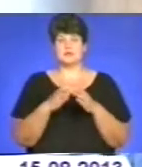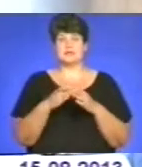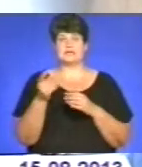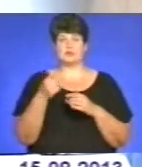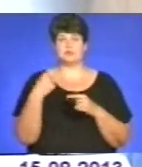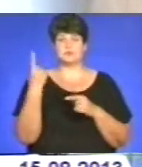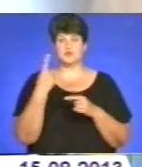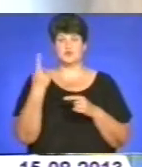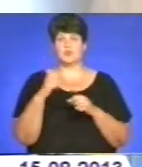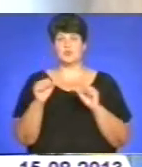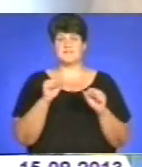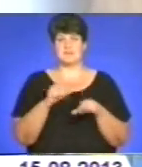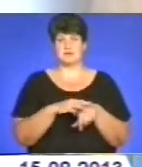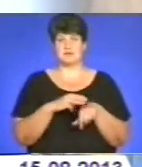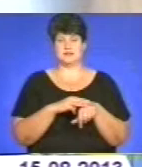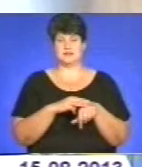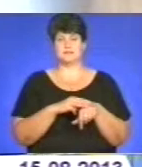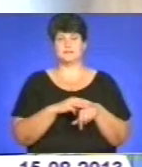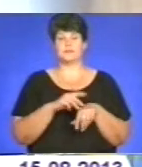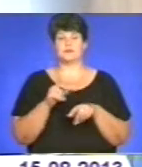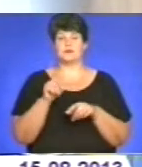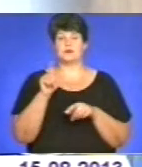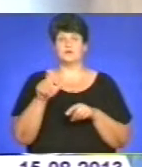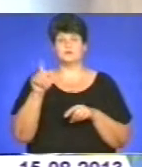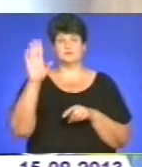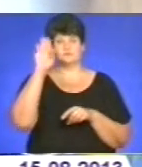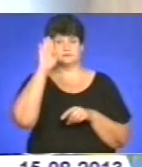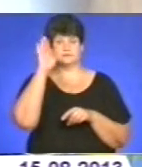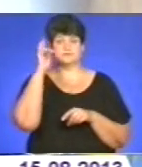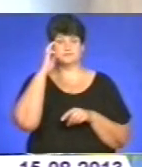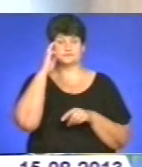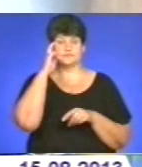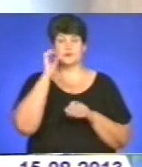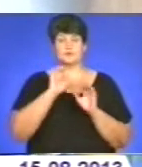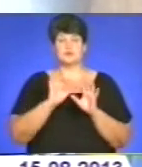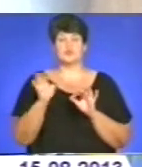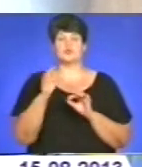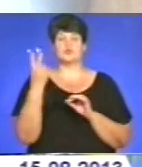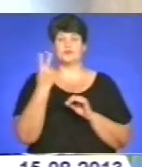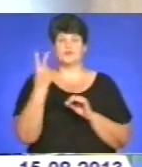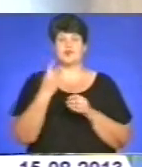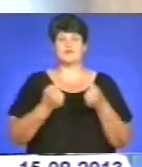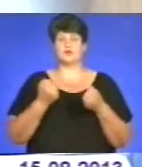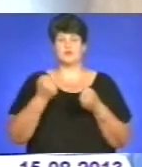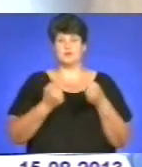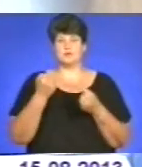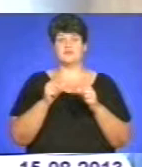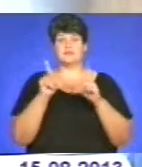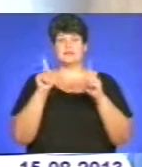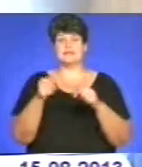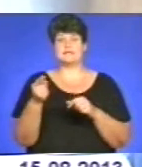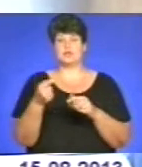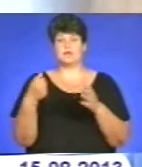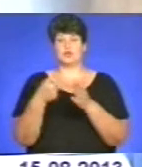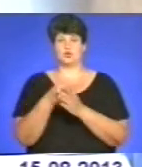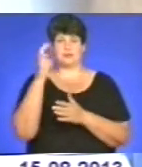обласного управління міліції. Потерпілі жителі столиці розповіли, що у двох автомобілям Дачія Логен вони приймували з Тернополя